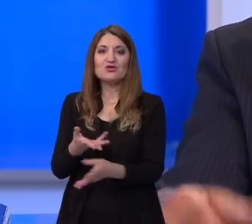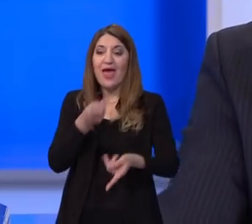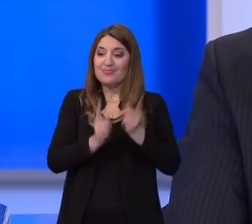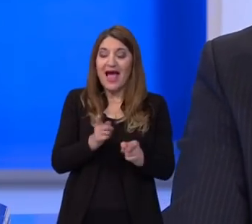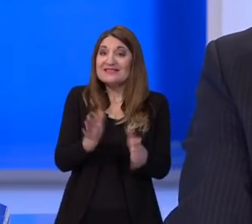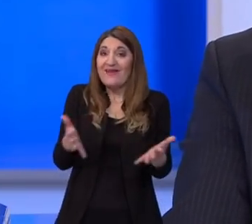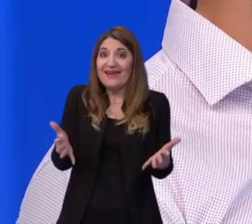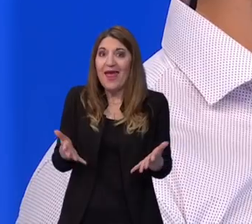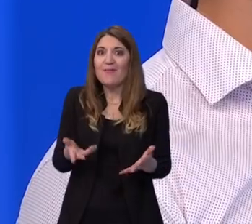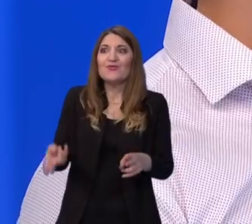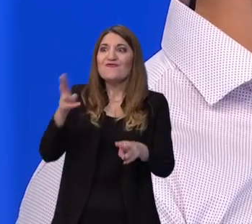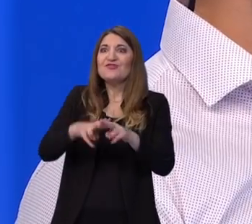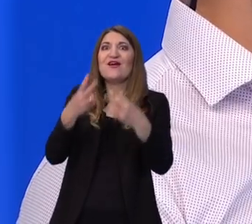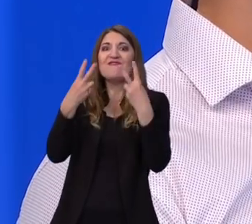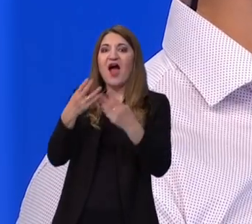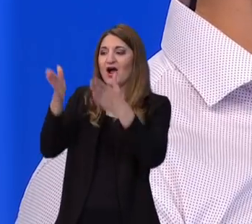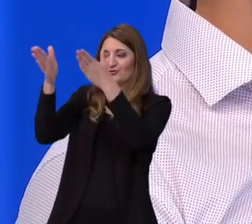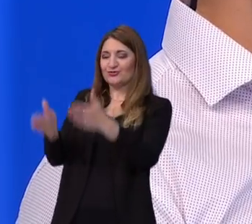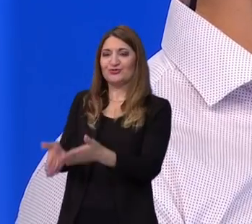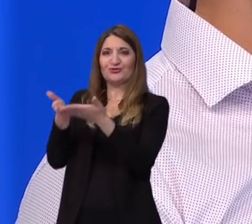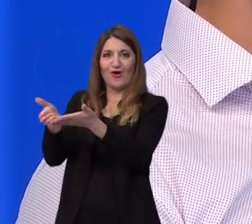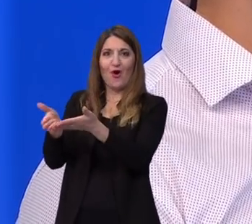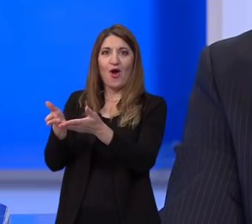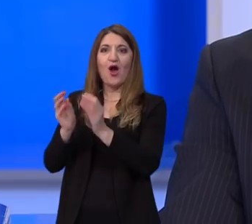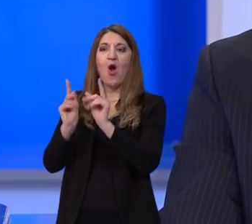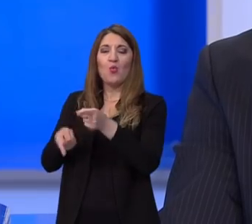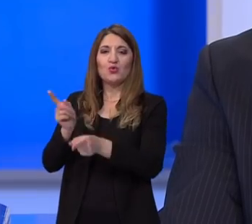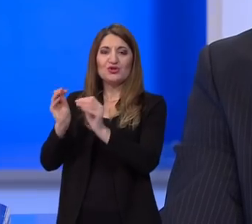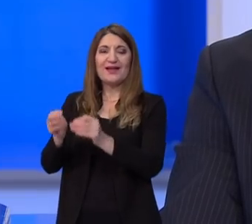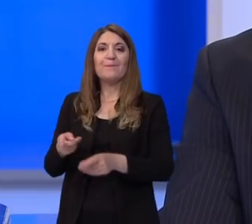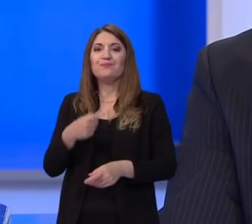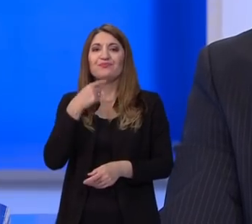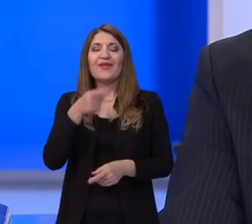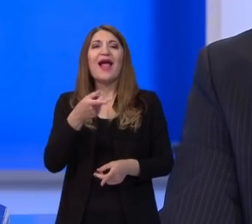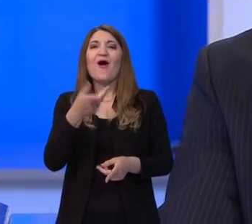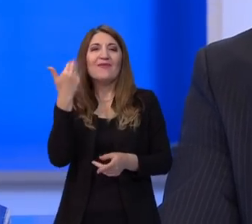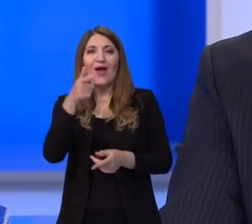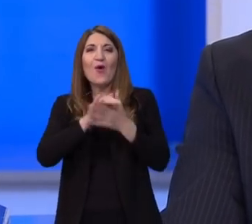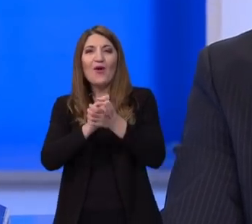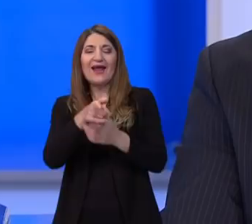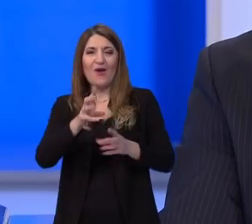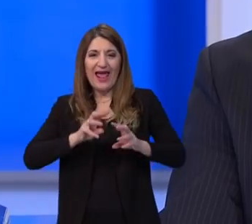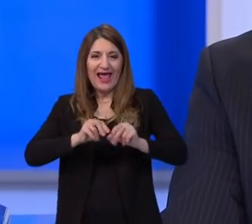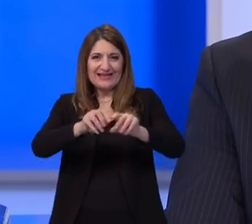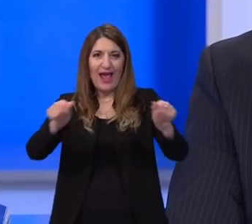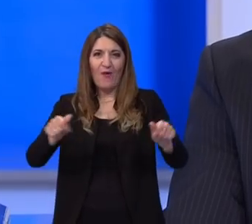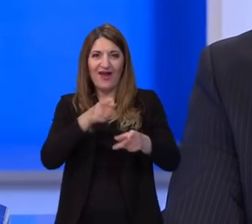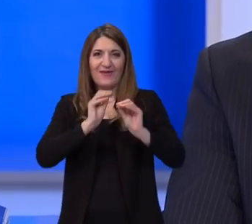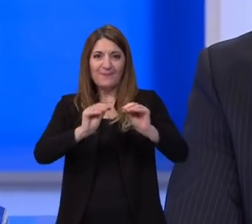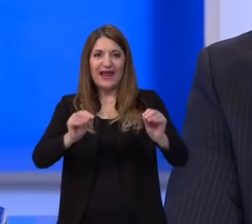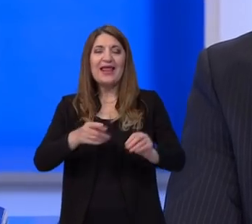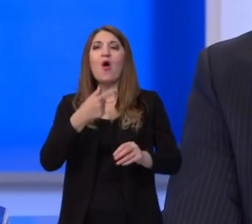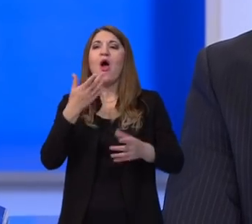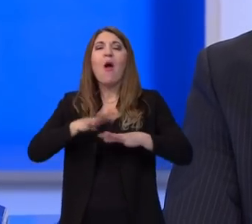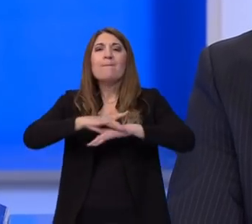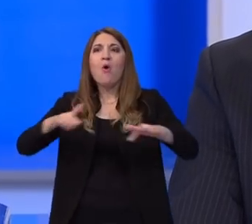nego će ona zauzimati sve više mjesta i prostora. Ali čini mi se zgodna vaša slikovitost ocjana, naime kolega je geograf, pa mu zato ta slikovitost se